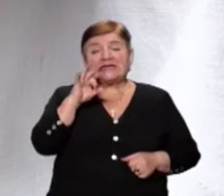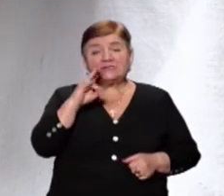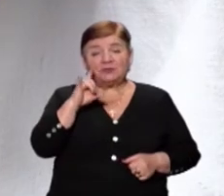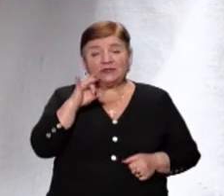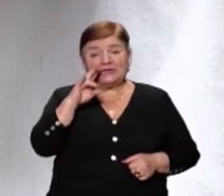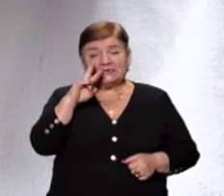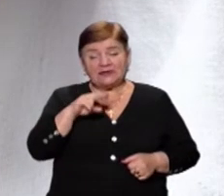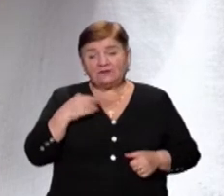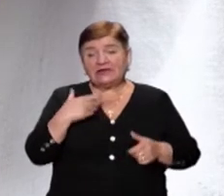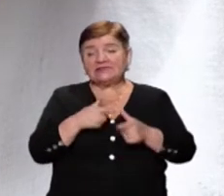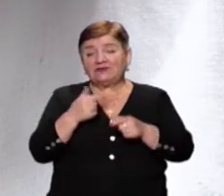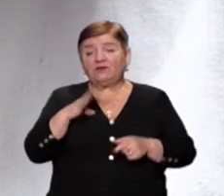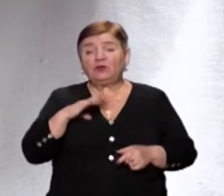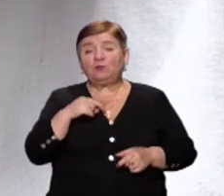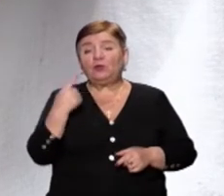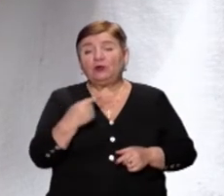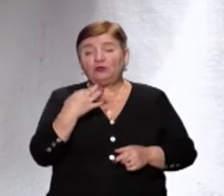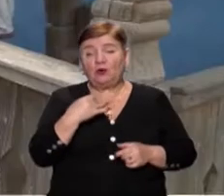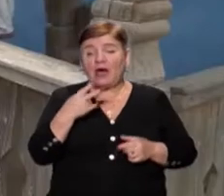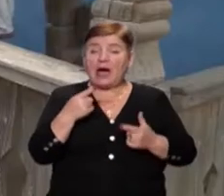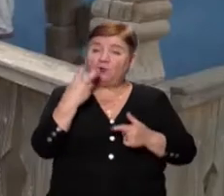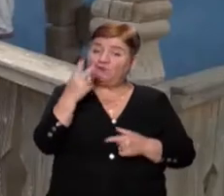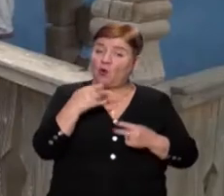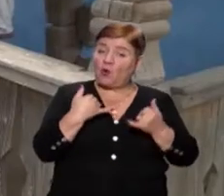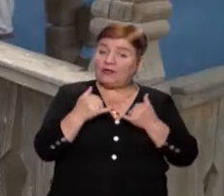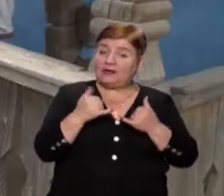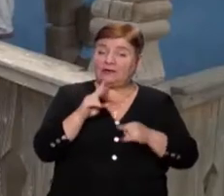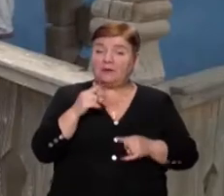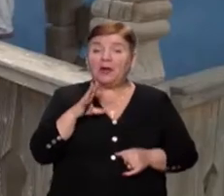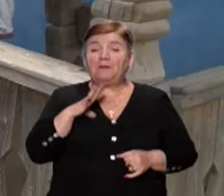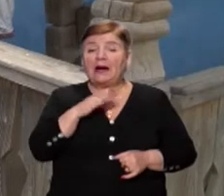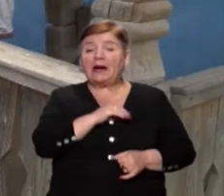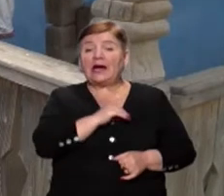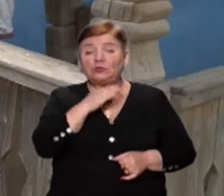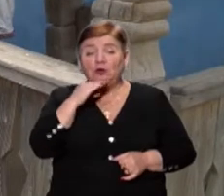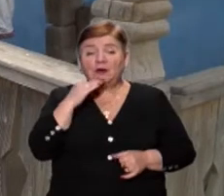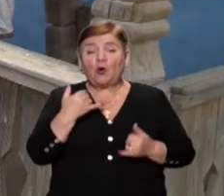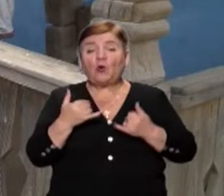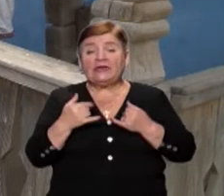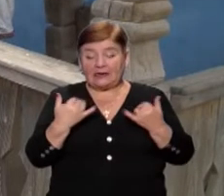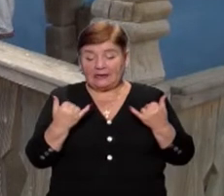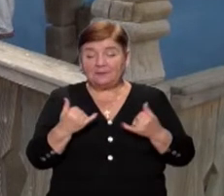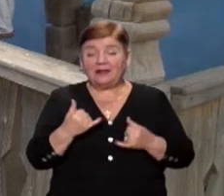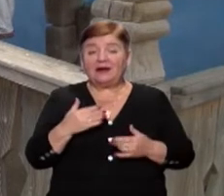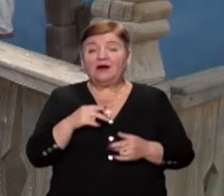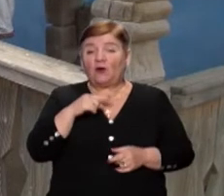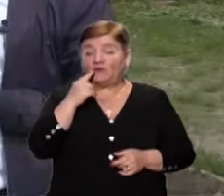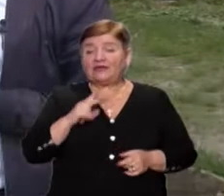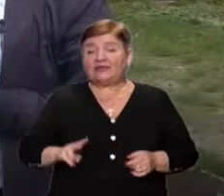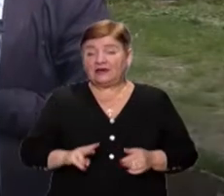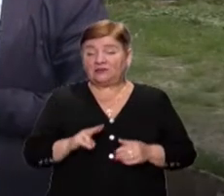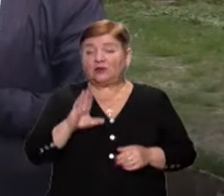ХХ століття вони були одно- або двокулірні. Згодом стали багатокулірними, каже директор музею Василь Коцан.